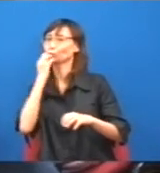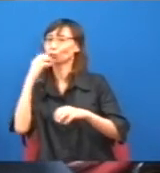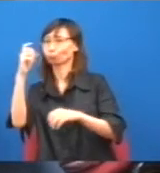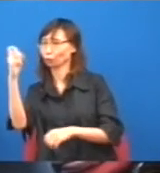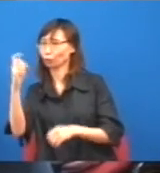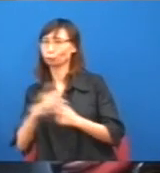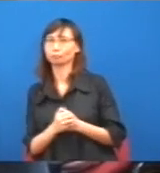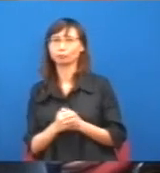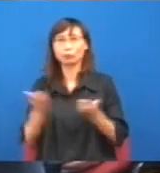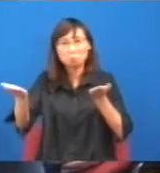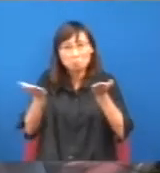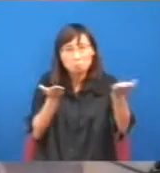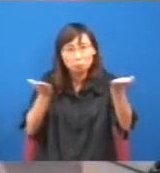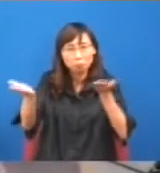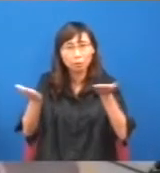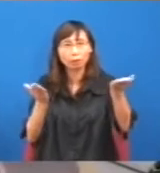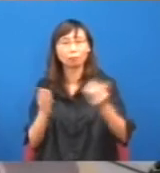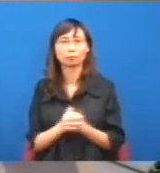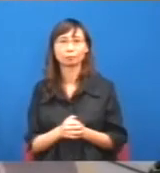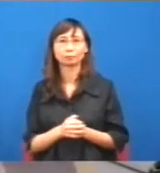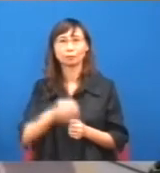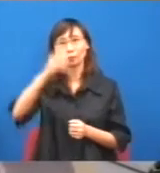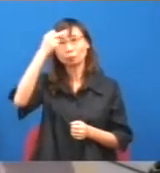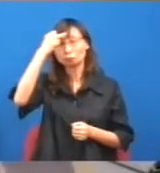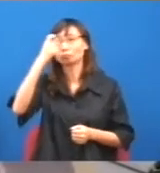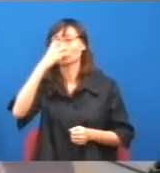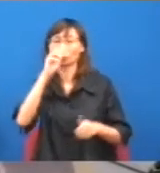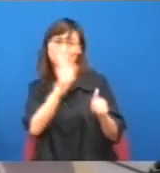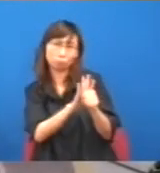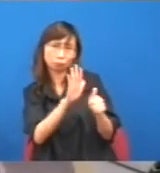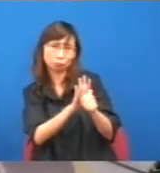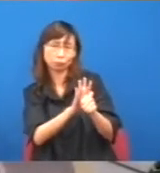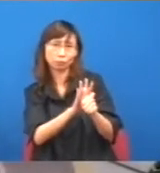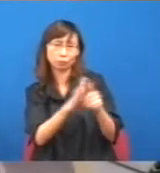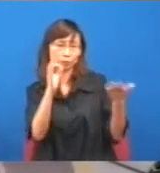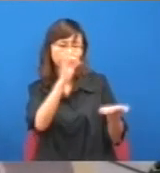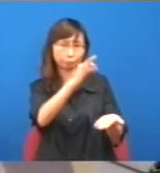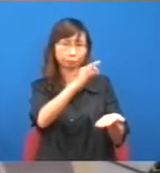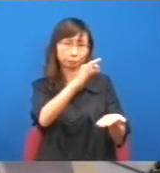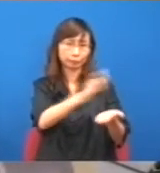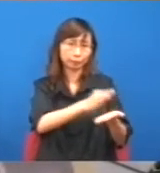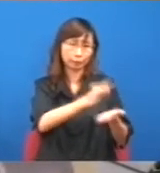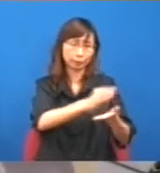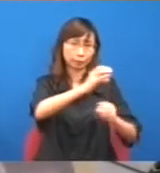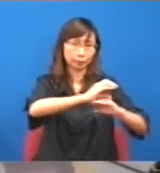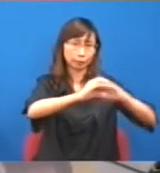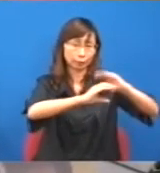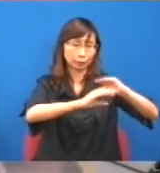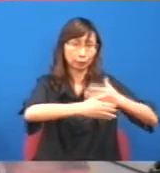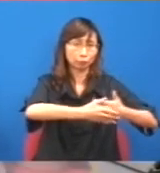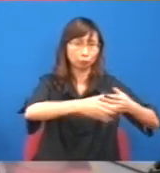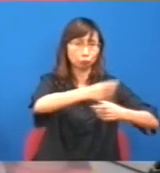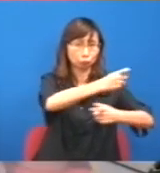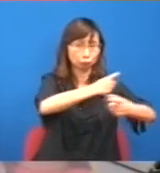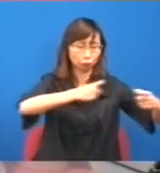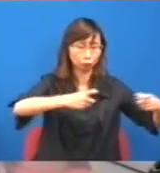即是為地產商,或者為商業的霸權,在九龍東找到